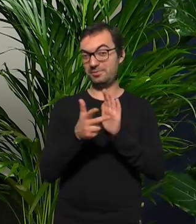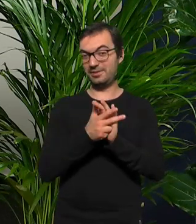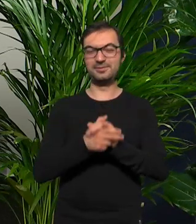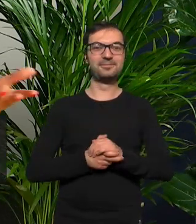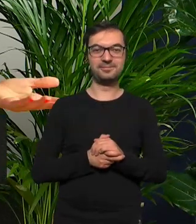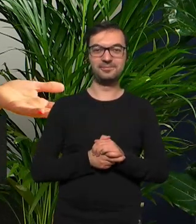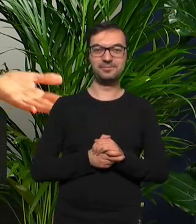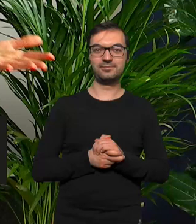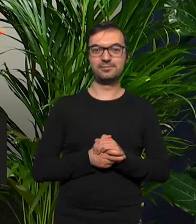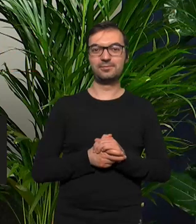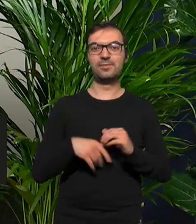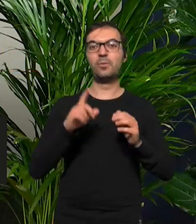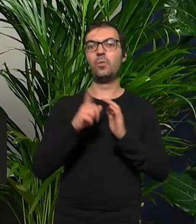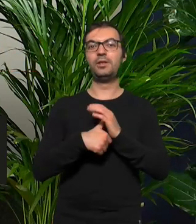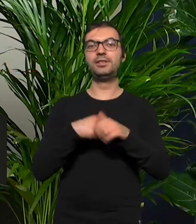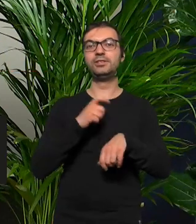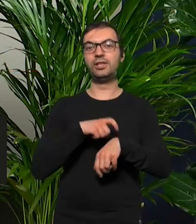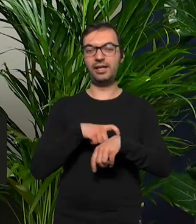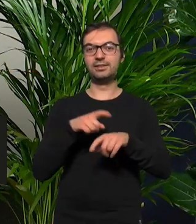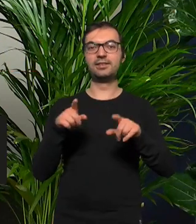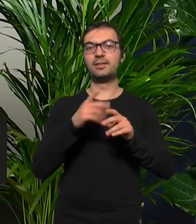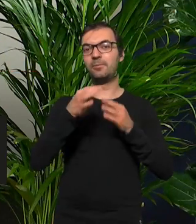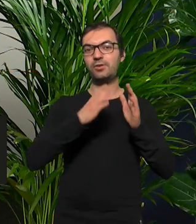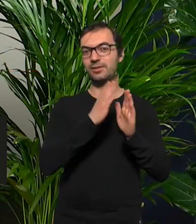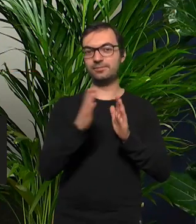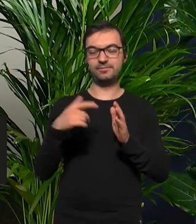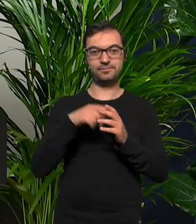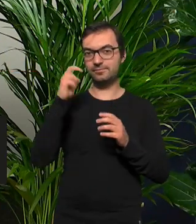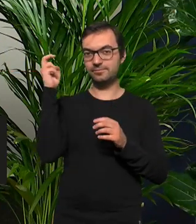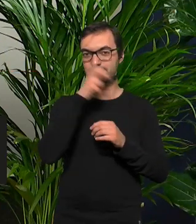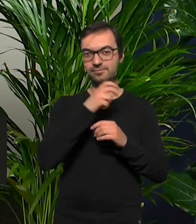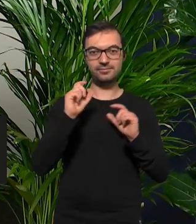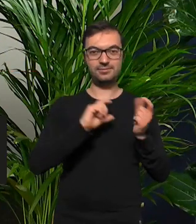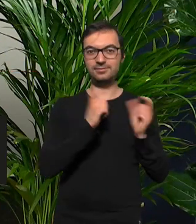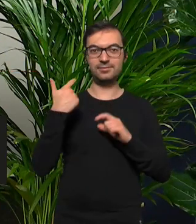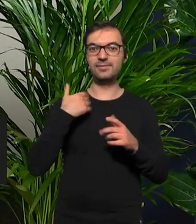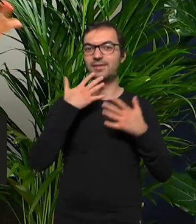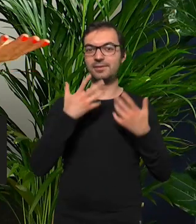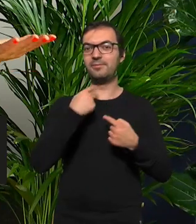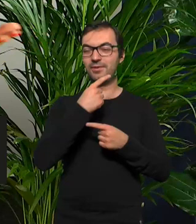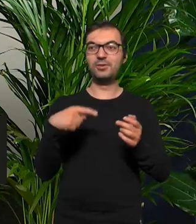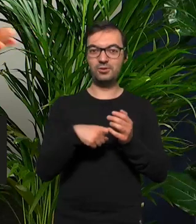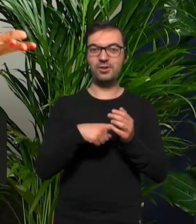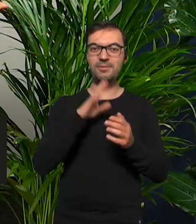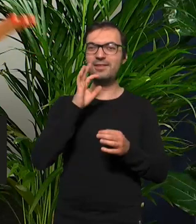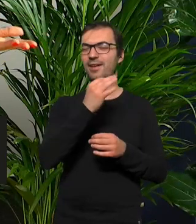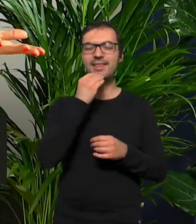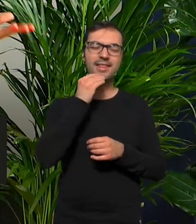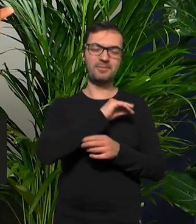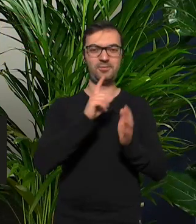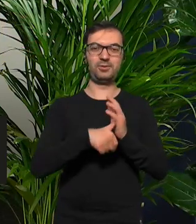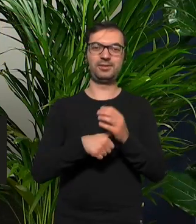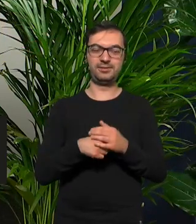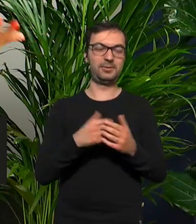więc i długość tej płyty i te utwory, które następują to jest fascynująca przygoda ja też chciałabym zakrzyknąć, że to jest zdecydowanie najlepsza płyta